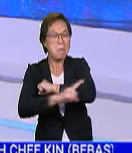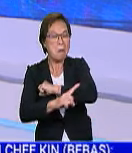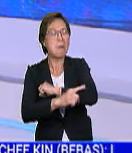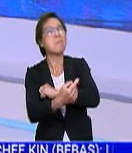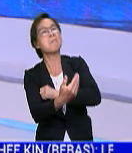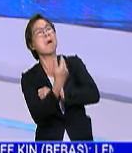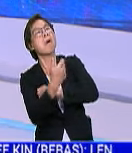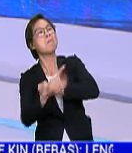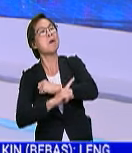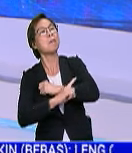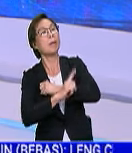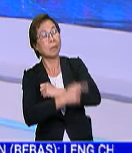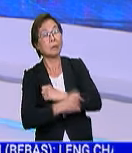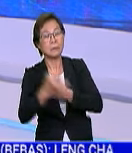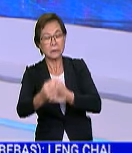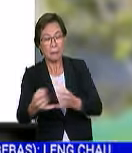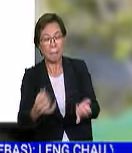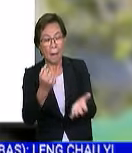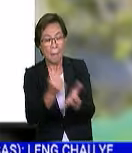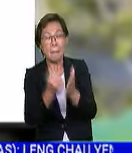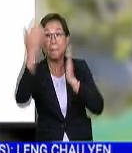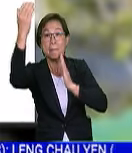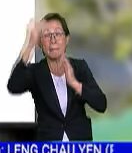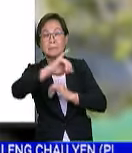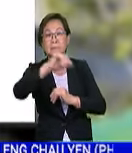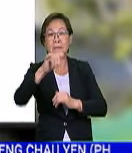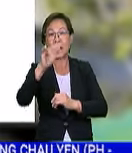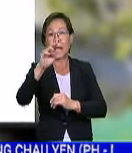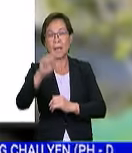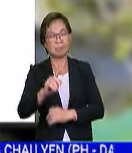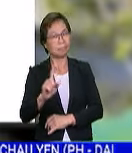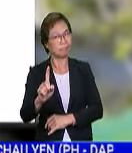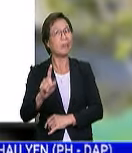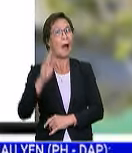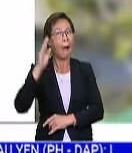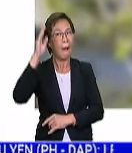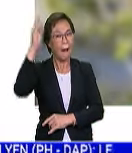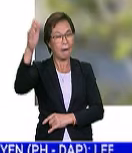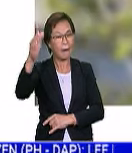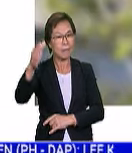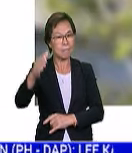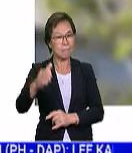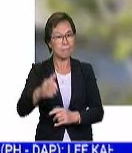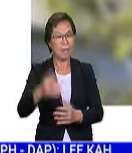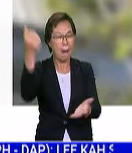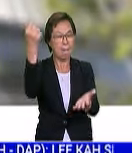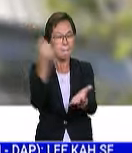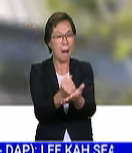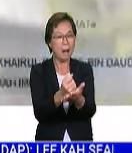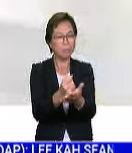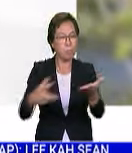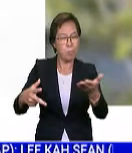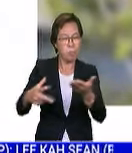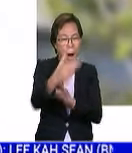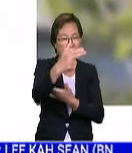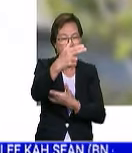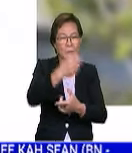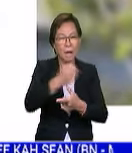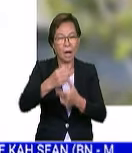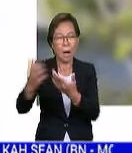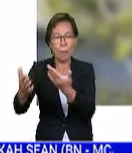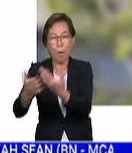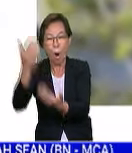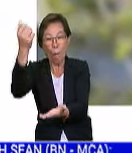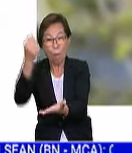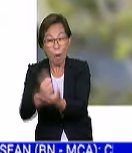ke atas mereka. Jabatan Emigresen Malaysia, GIM, tidak akan teragak-agak untuk membatalkan pas dan sebarang kemudahan